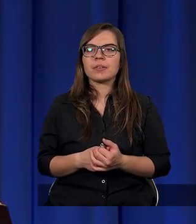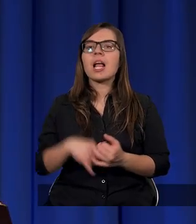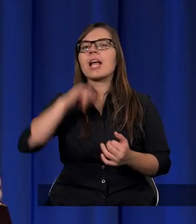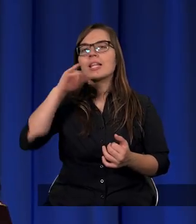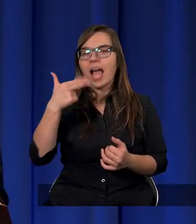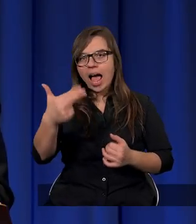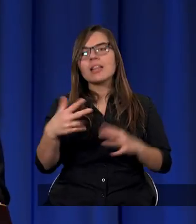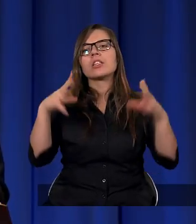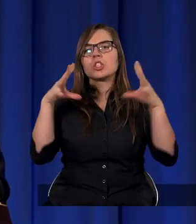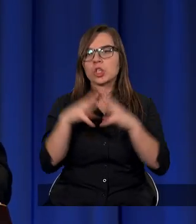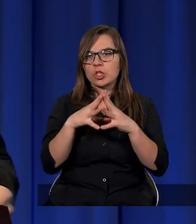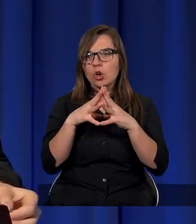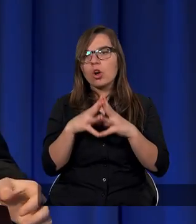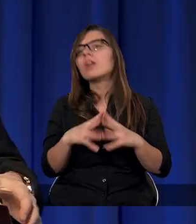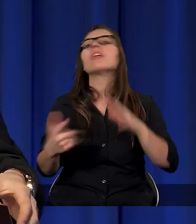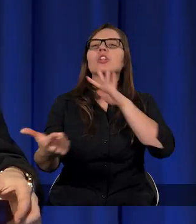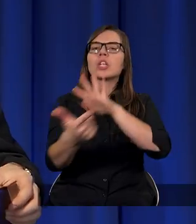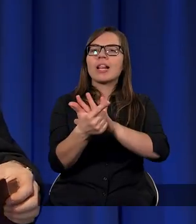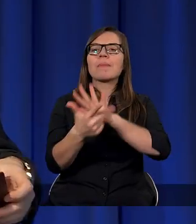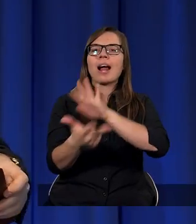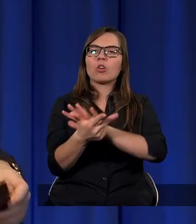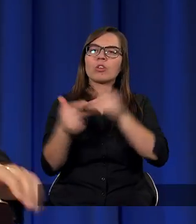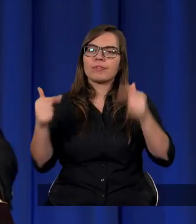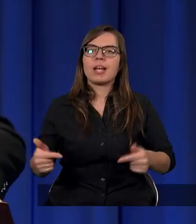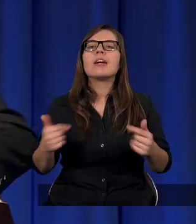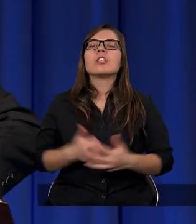Jan, dziesiąty rozdział siedemnaście, osiemnaście.